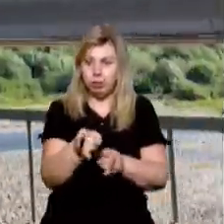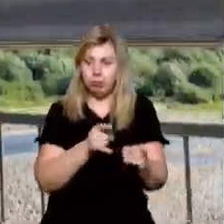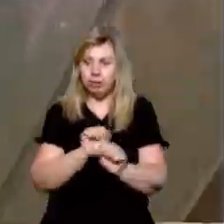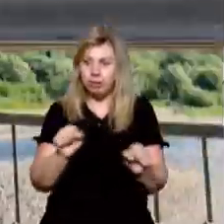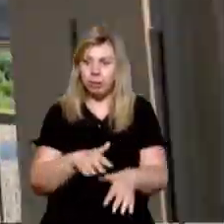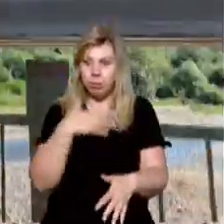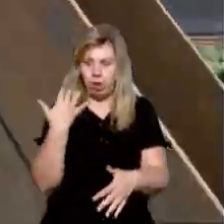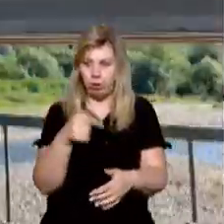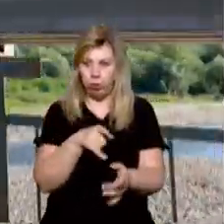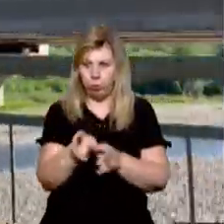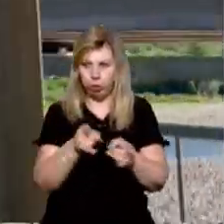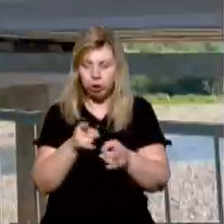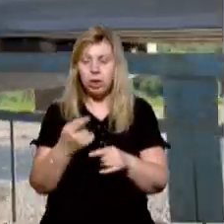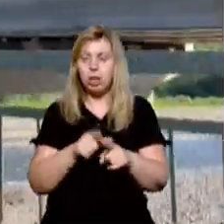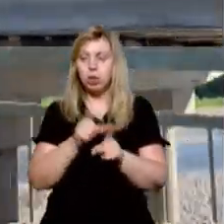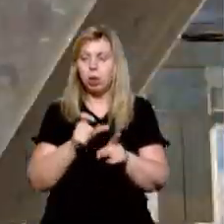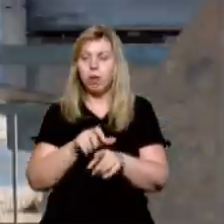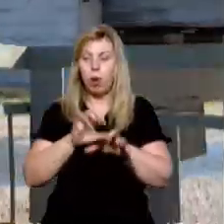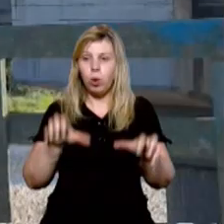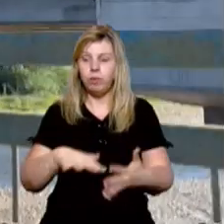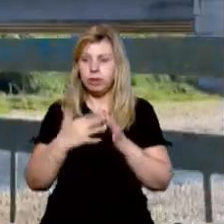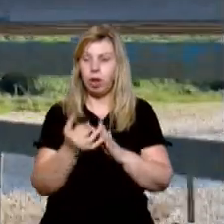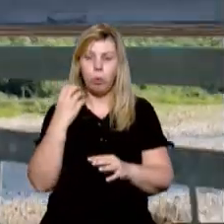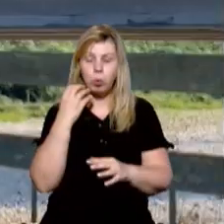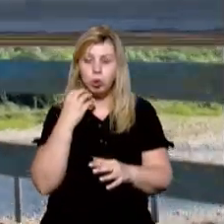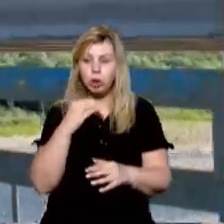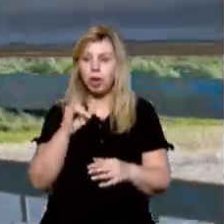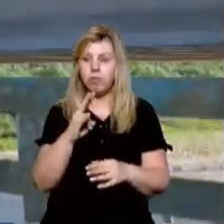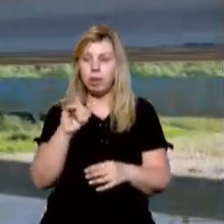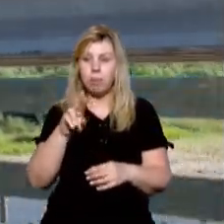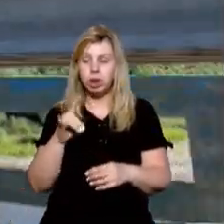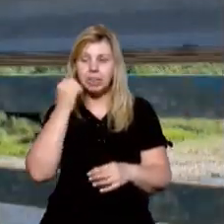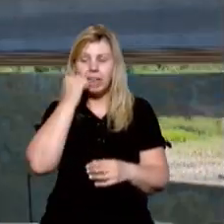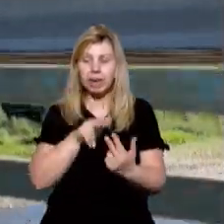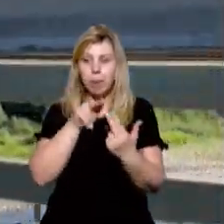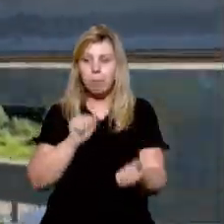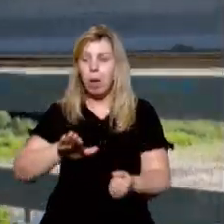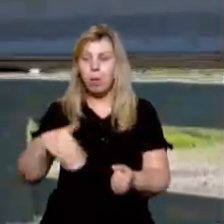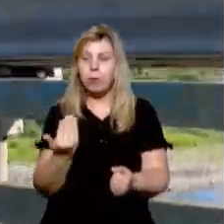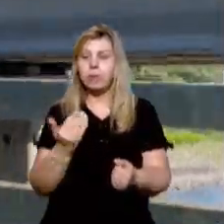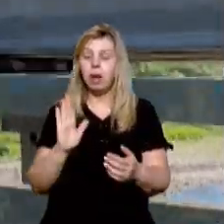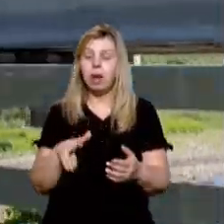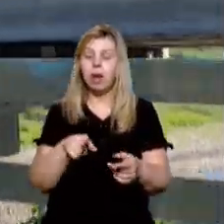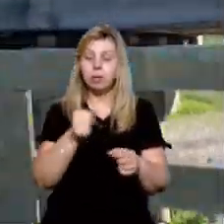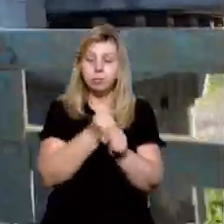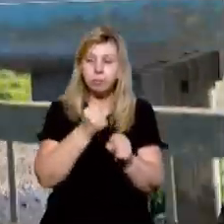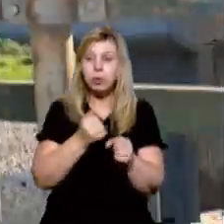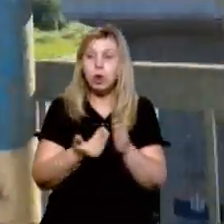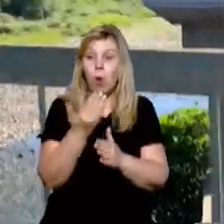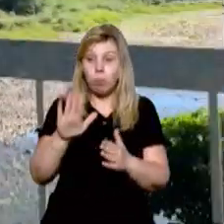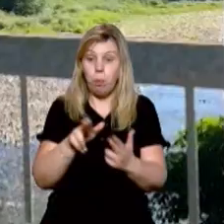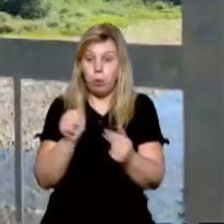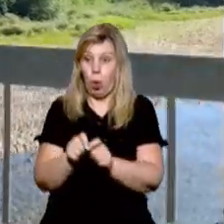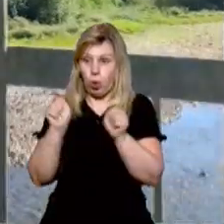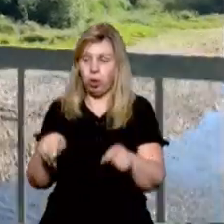великовагового транспорту. За словами голови селища Буштино Івана Паша, Старий міст після введення в експлуатацію нового